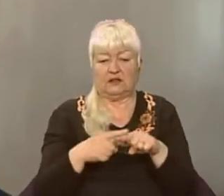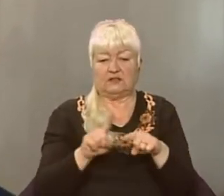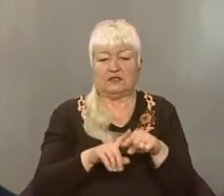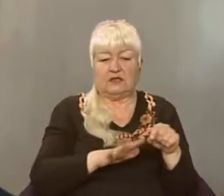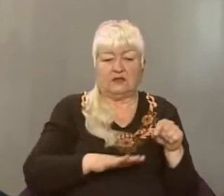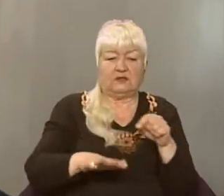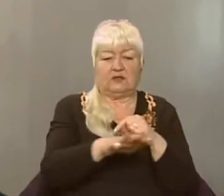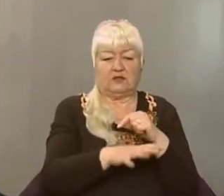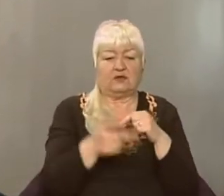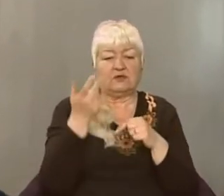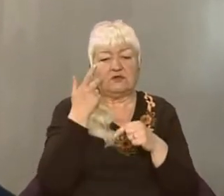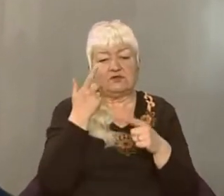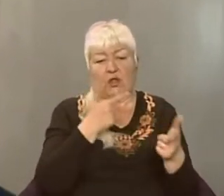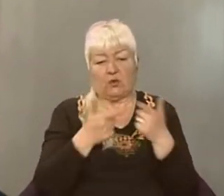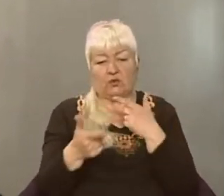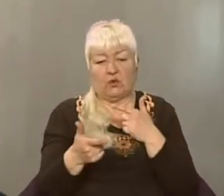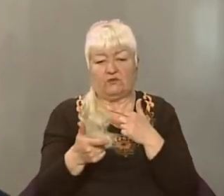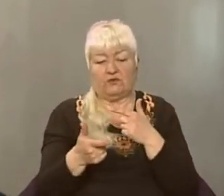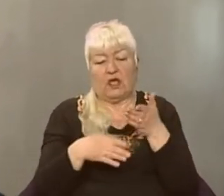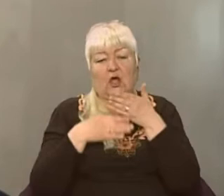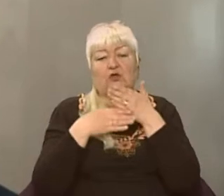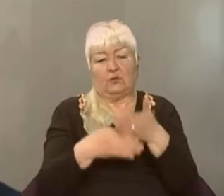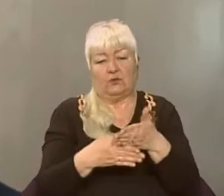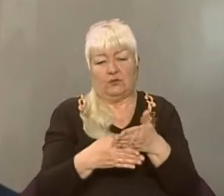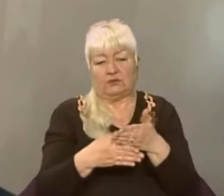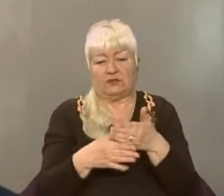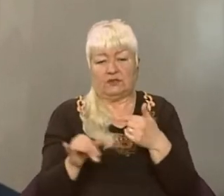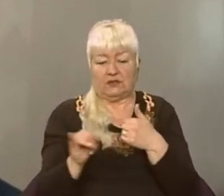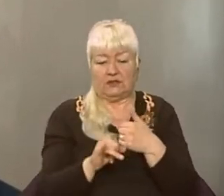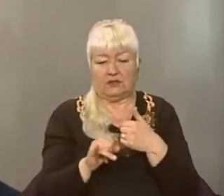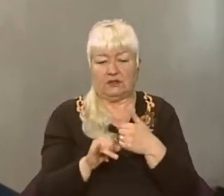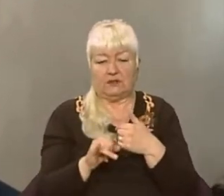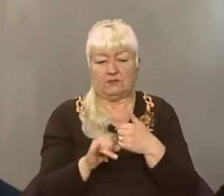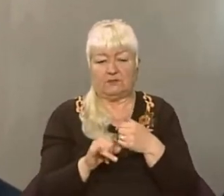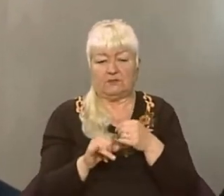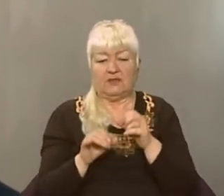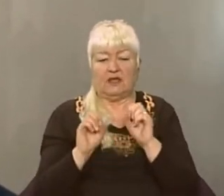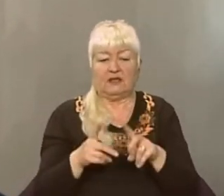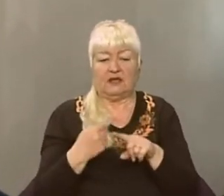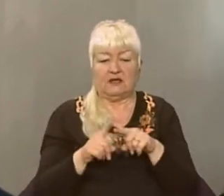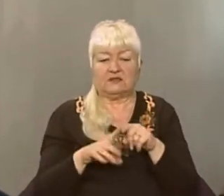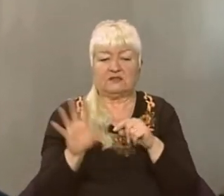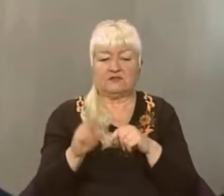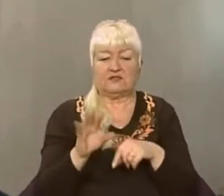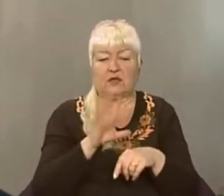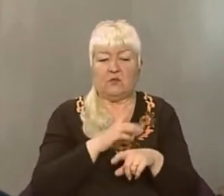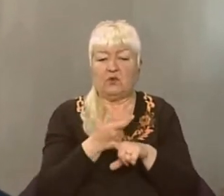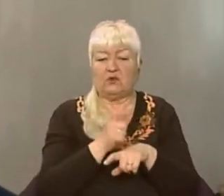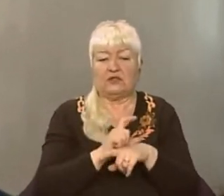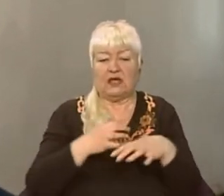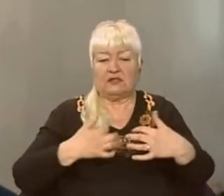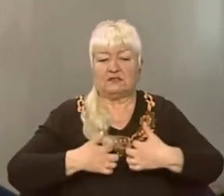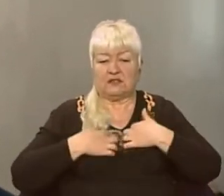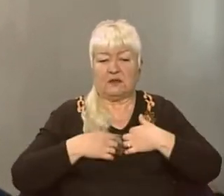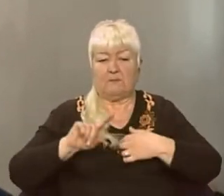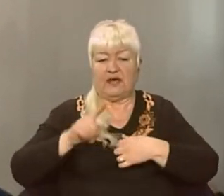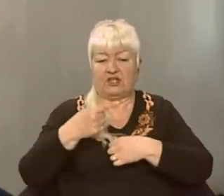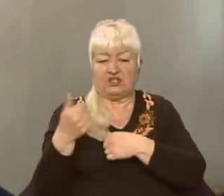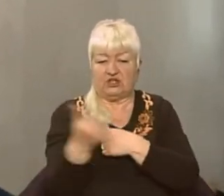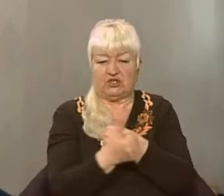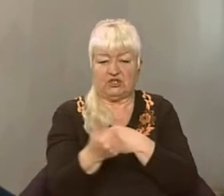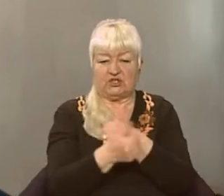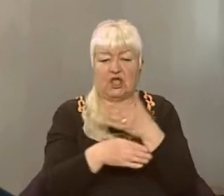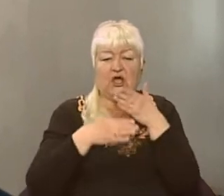територіях. Ми завжди готові прийти на допомогу. І як це все було в самі найстрашніші перші тижні